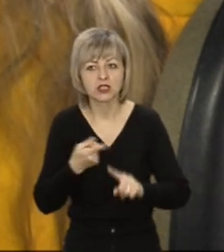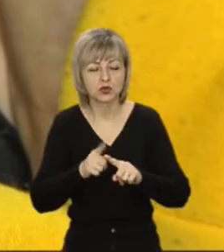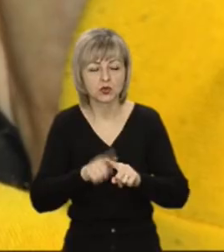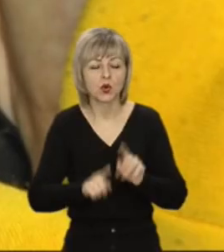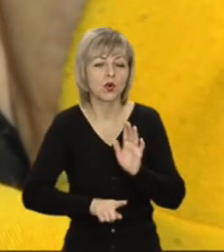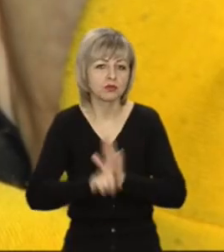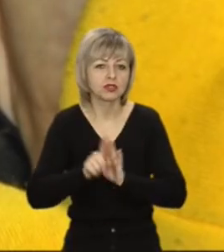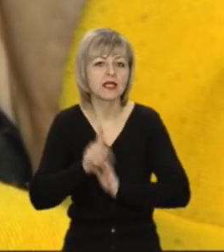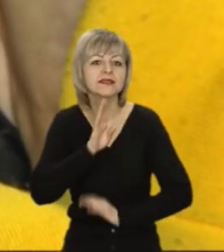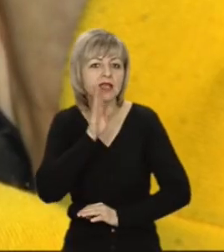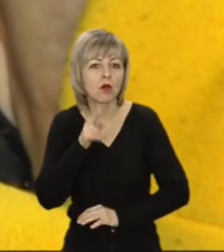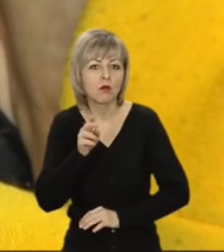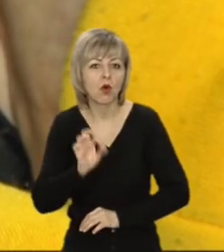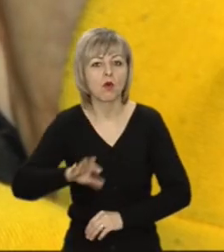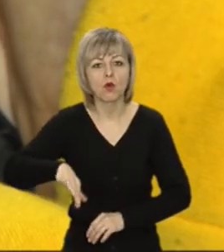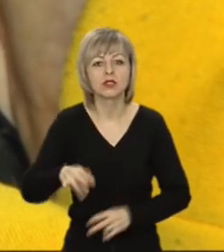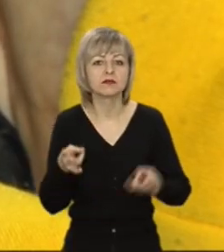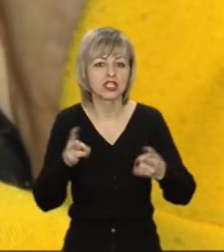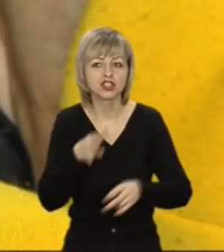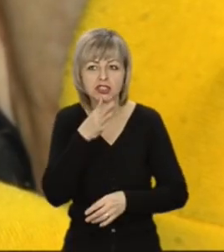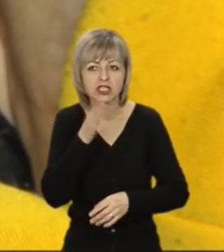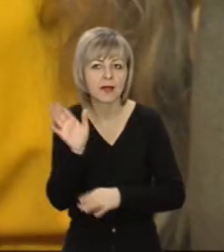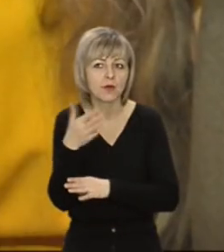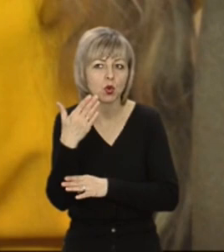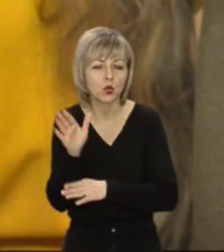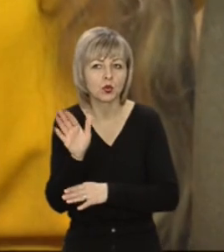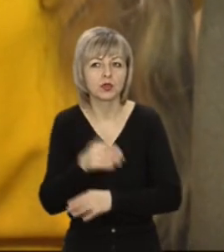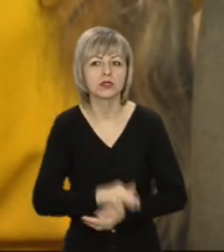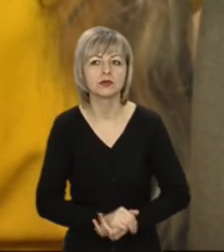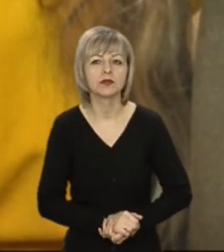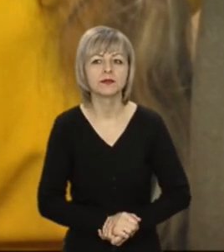починаються зранку, адже потім залишається час на прогулянки.